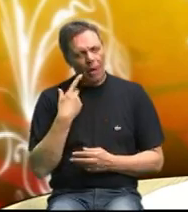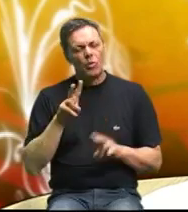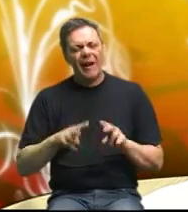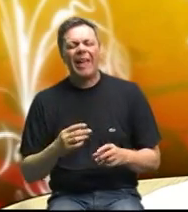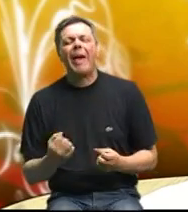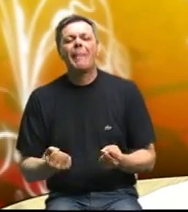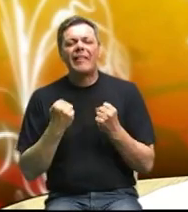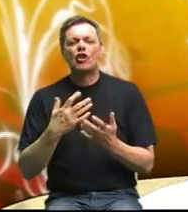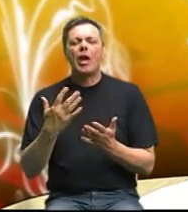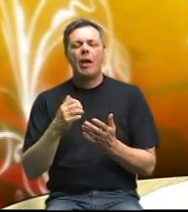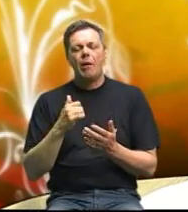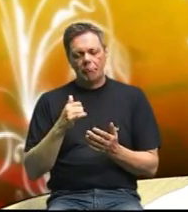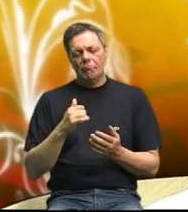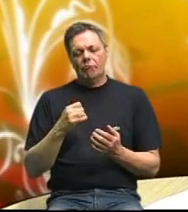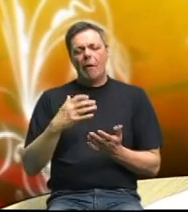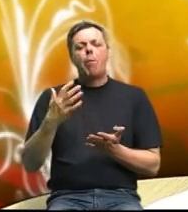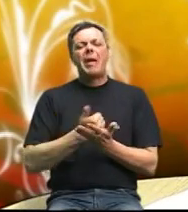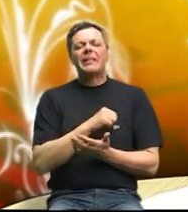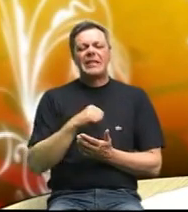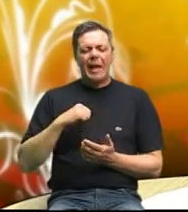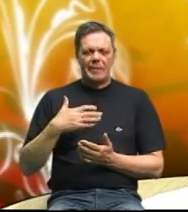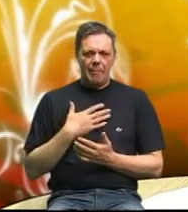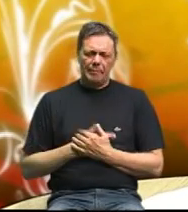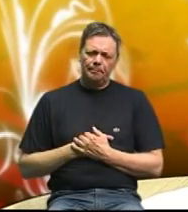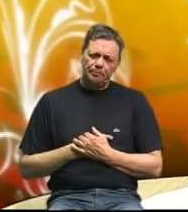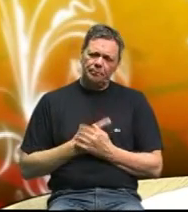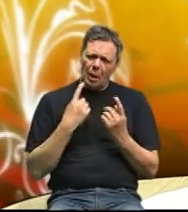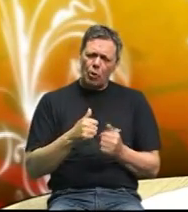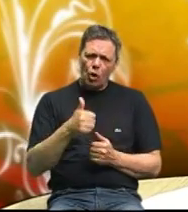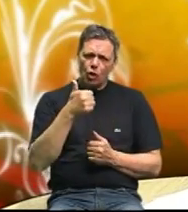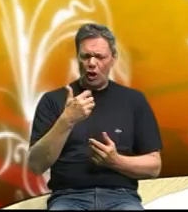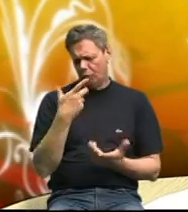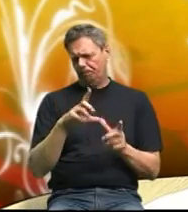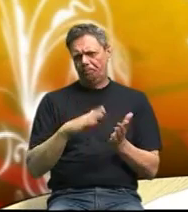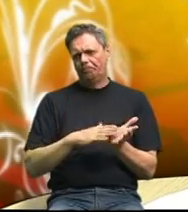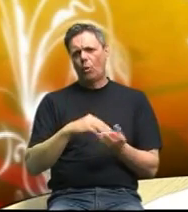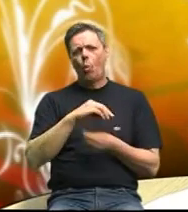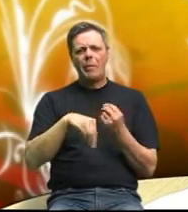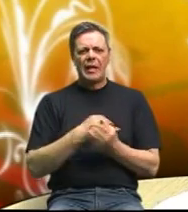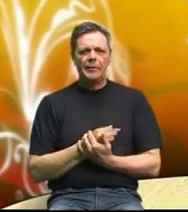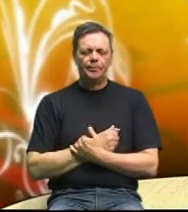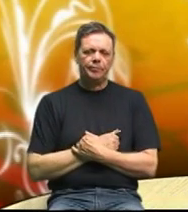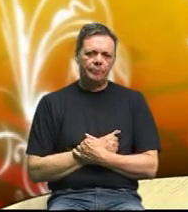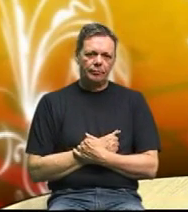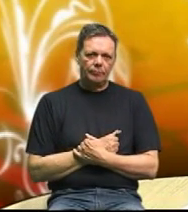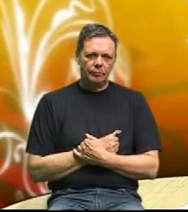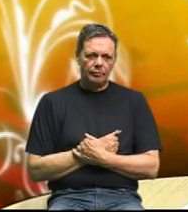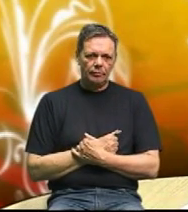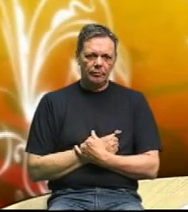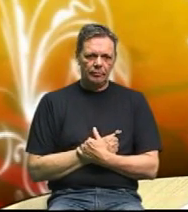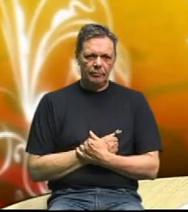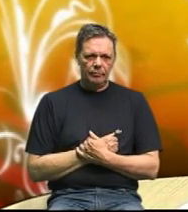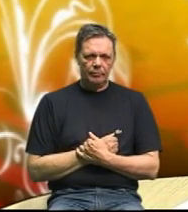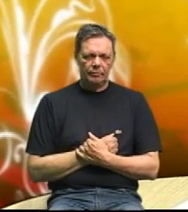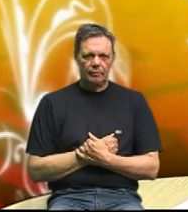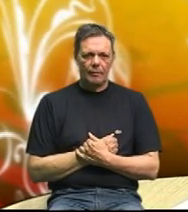tako ali postoje još nešto gospođe Olga u obitelji kažu ovako ne znam kakva ste vi iskustva imali ja